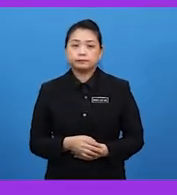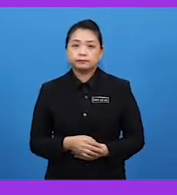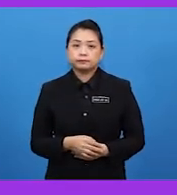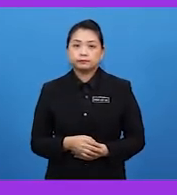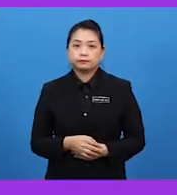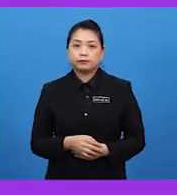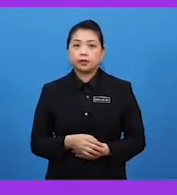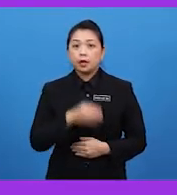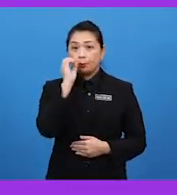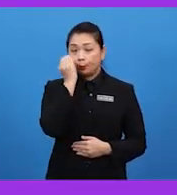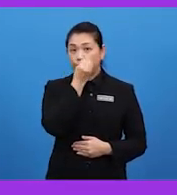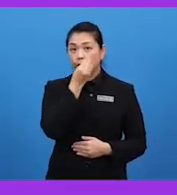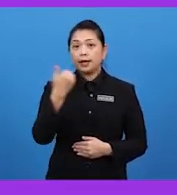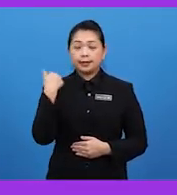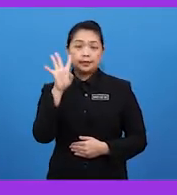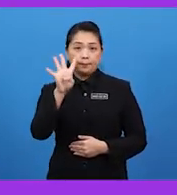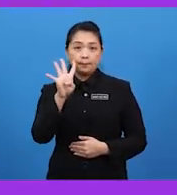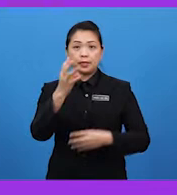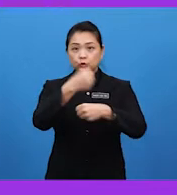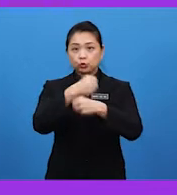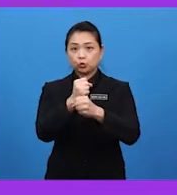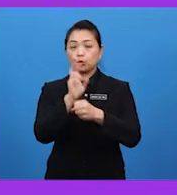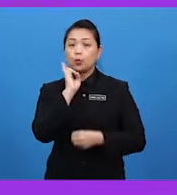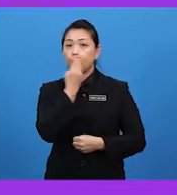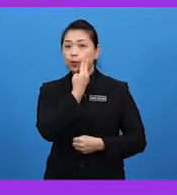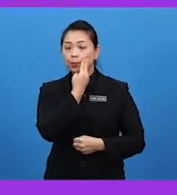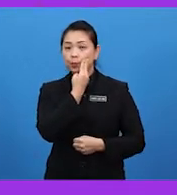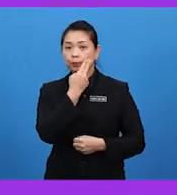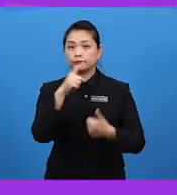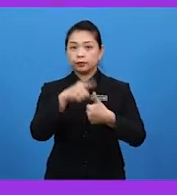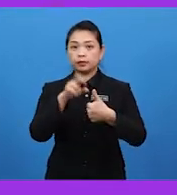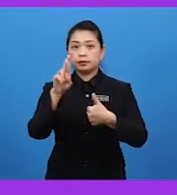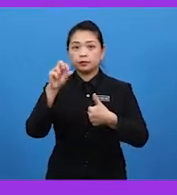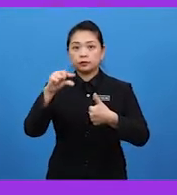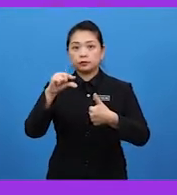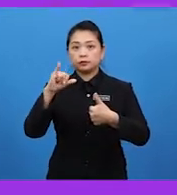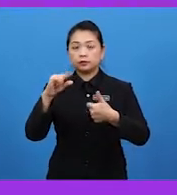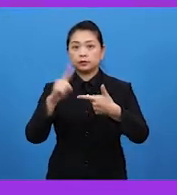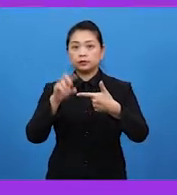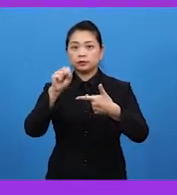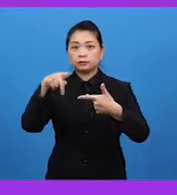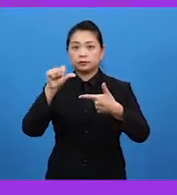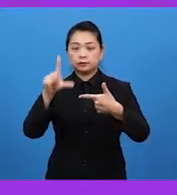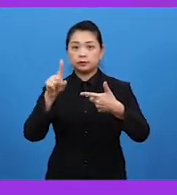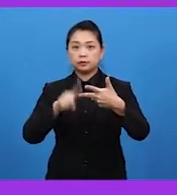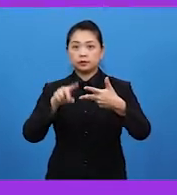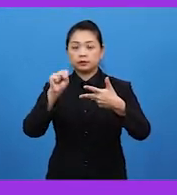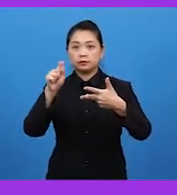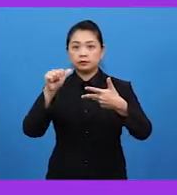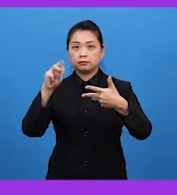Bunga terdapat empat struktur umum pada bunga Ragi Sepal